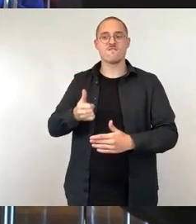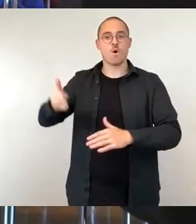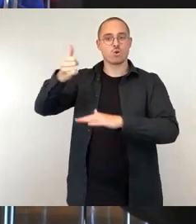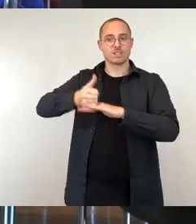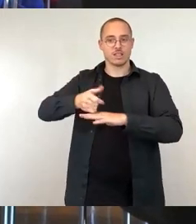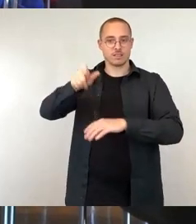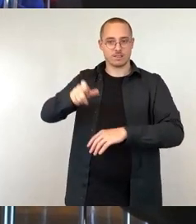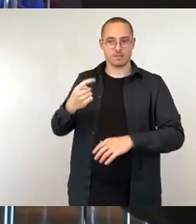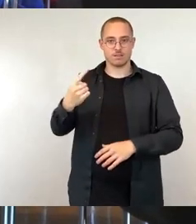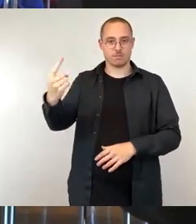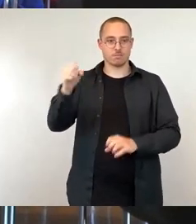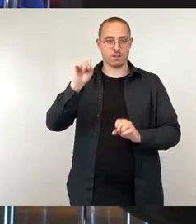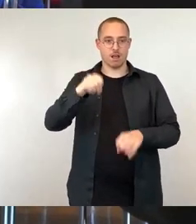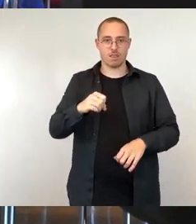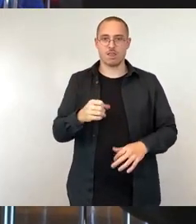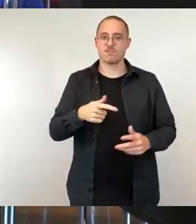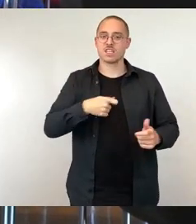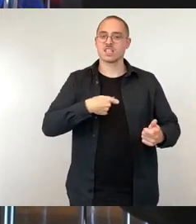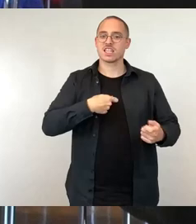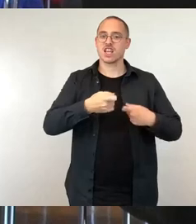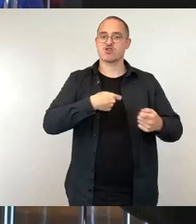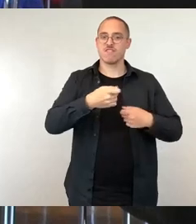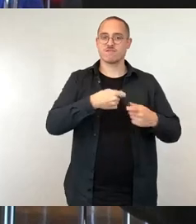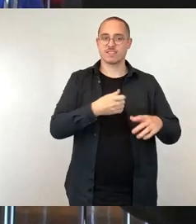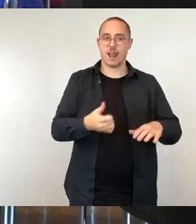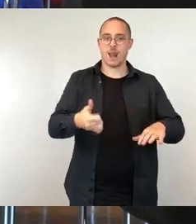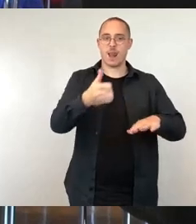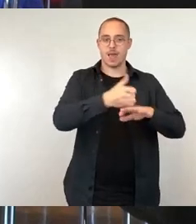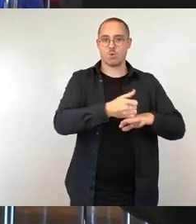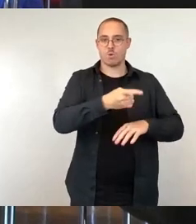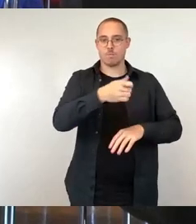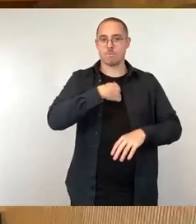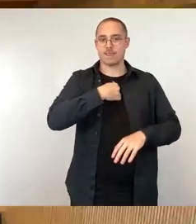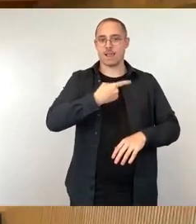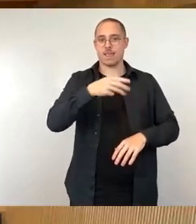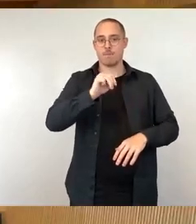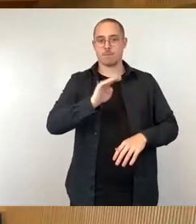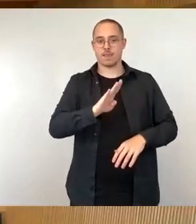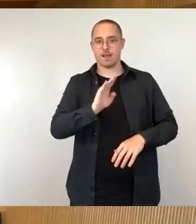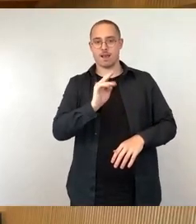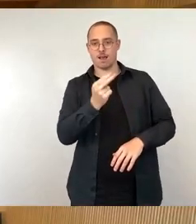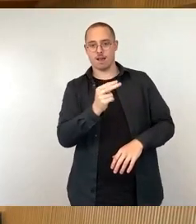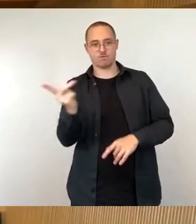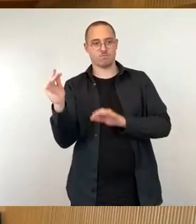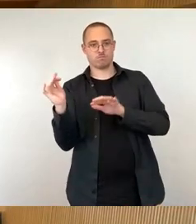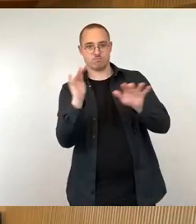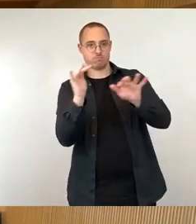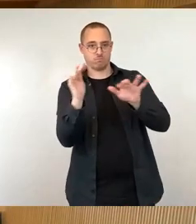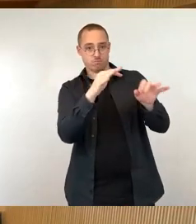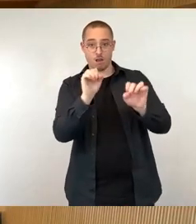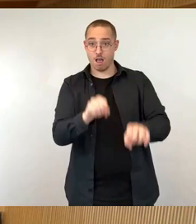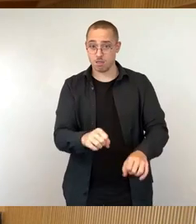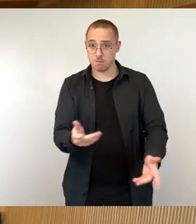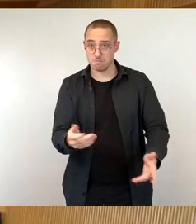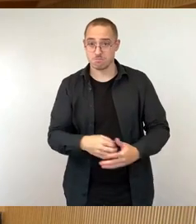Geschäftsleitung, auf den Betrieb der Bäder GmbH einzuwirken. So, dann lassen wir mal die Frage